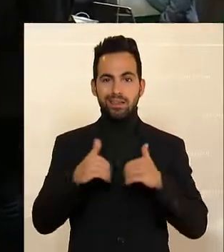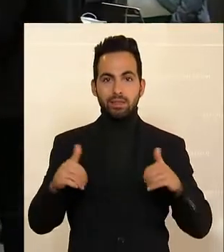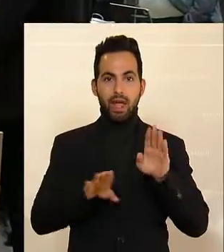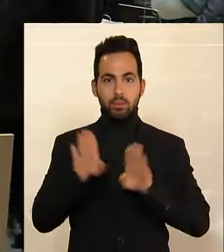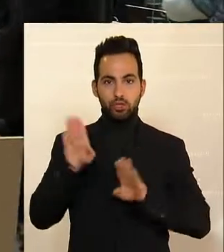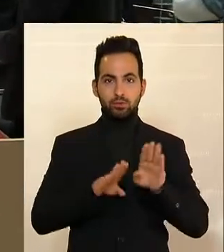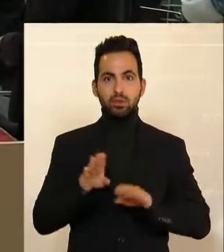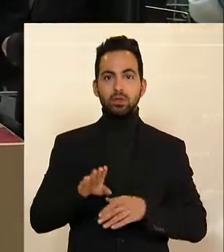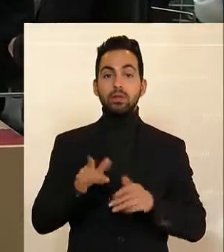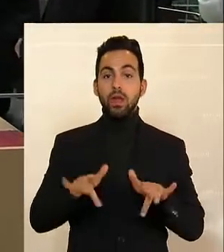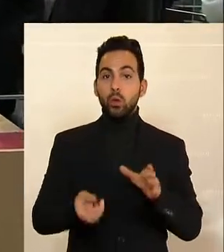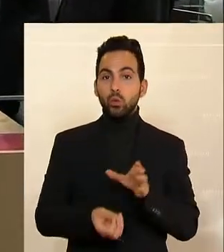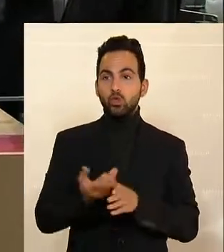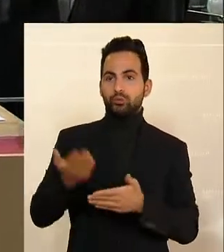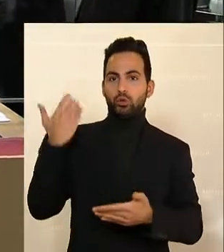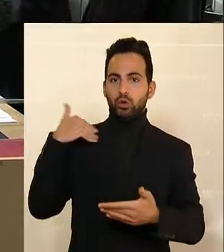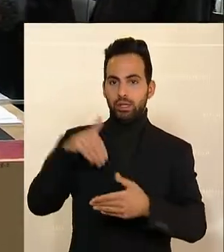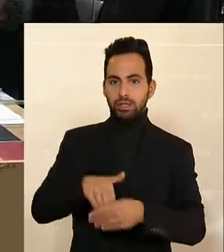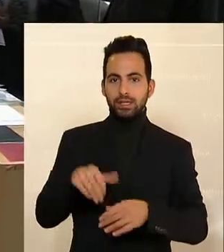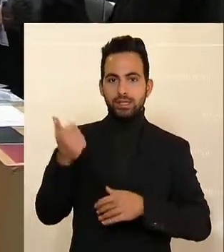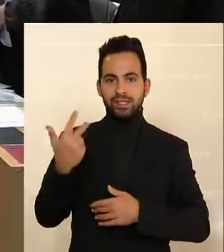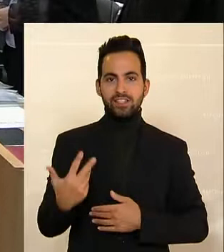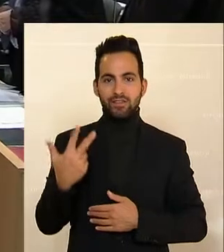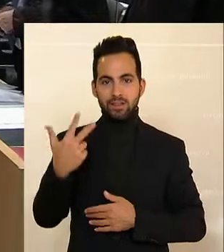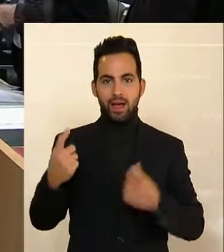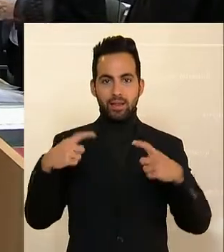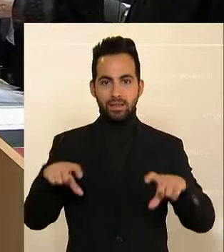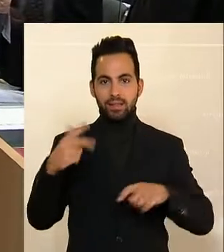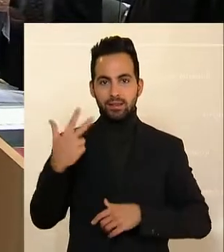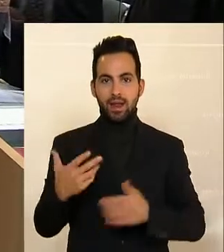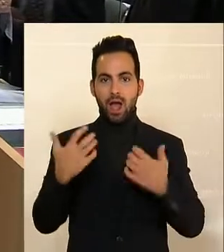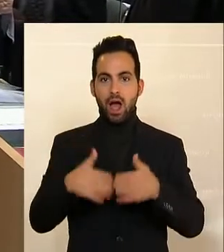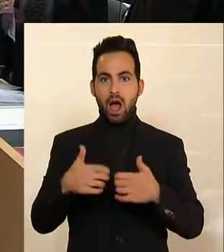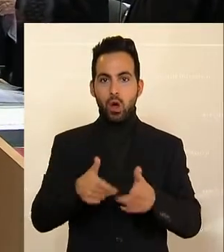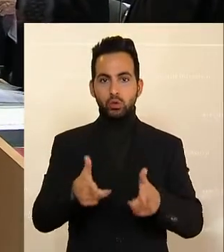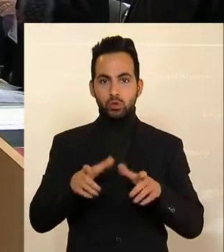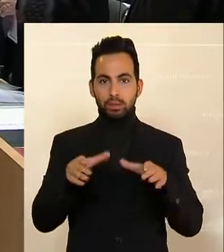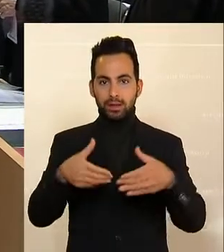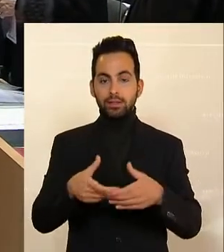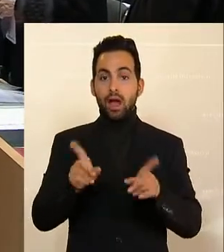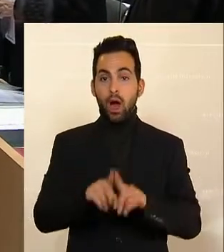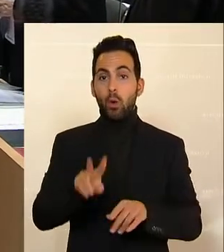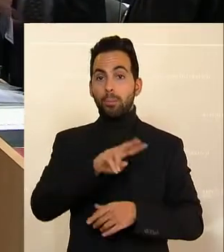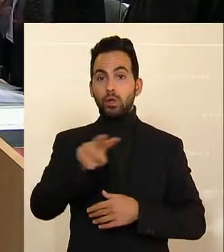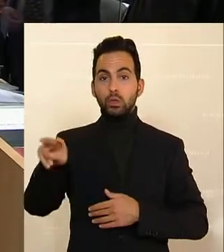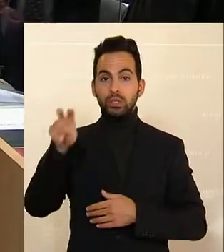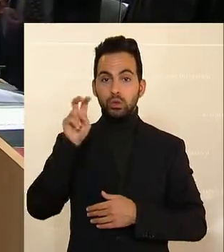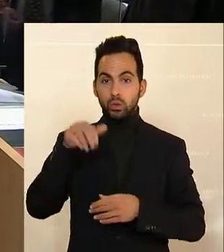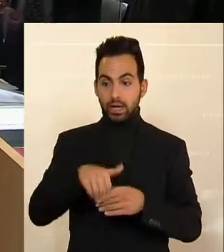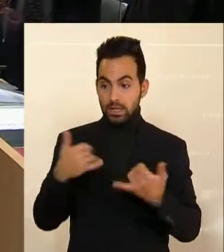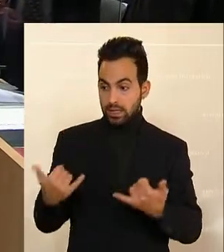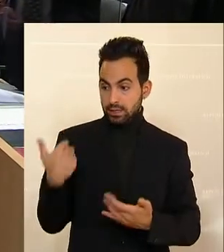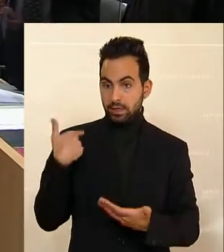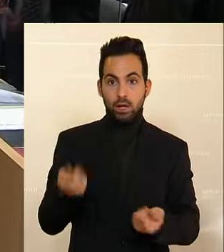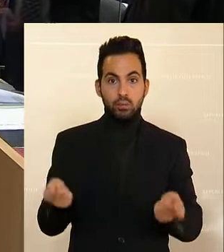Abstimmung über die ursprüngliche Ziffer 3 in Artikel 3 in der Fassung des Ausschussberichts unter Berücksichtigung der soeben